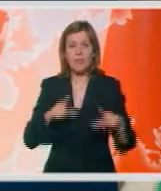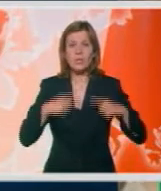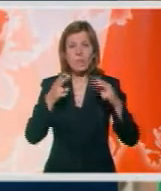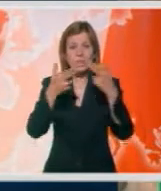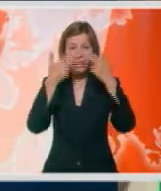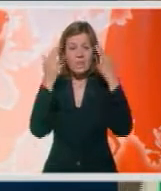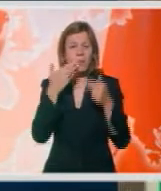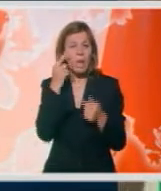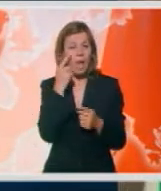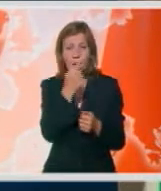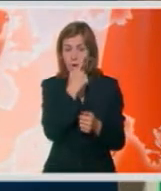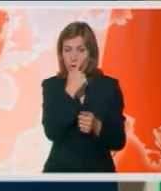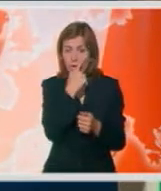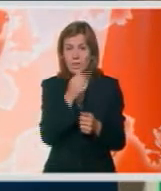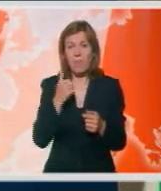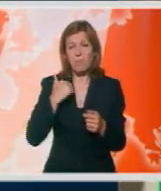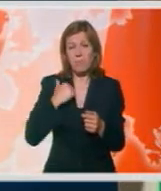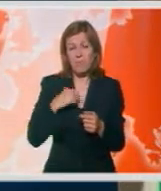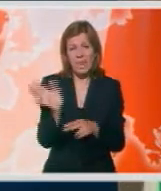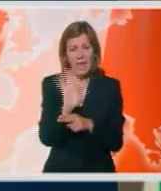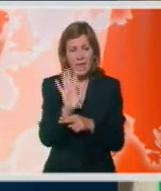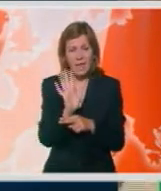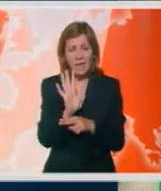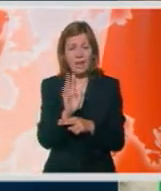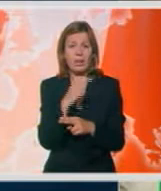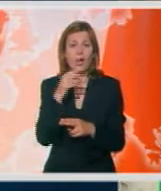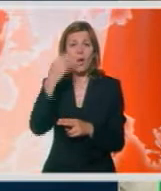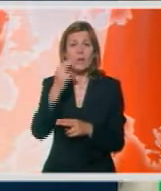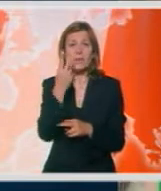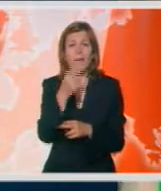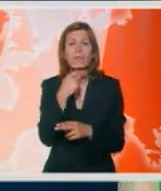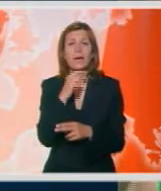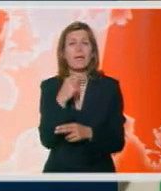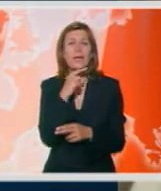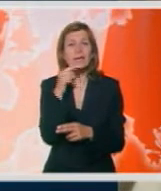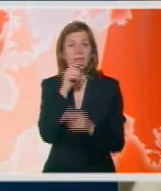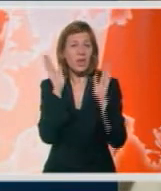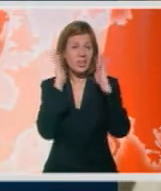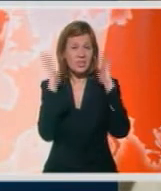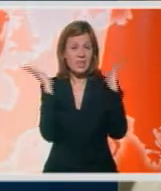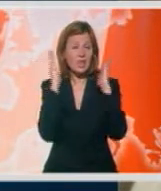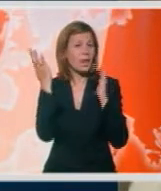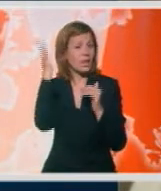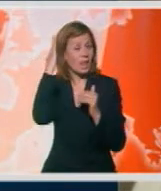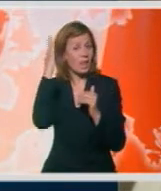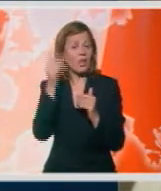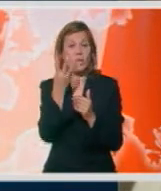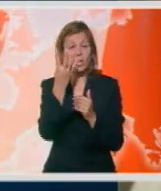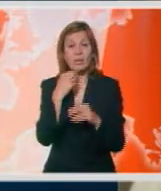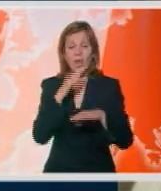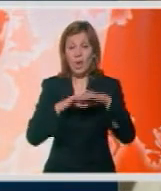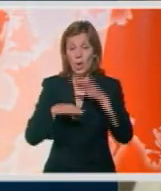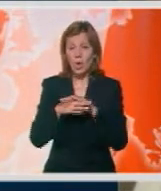slijep, nema očiju, potpuno bijele boje, osim one dvije male crvene škrgice koje vidimo iza glave, četiri nogice,